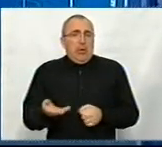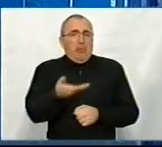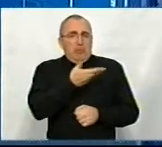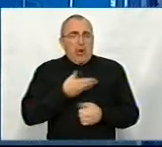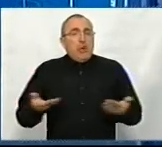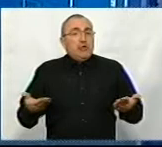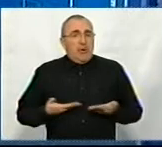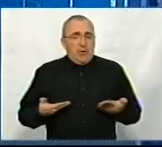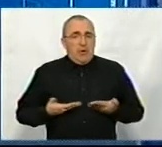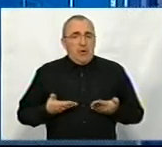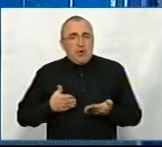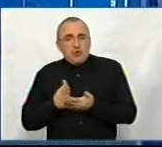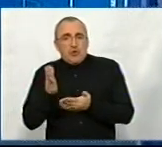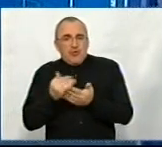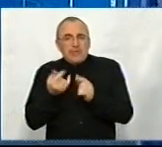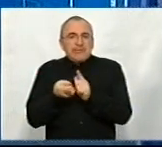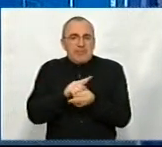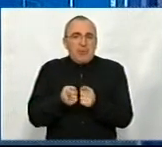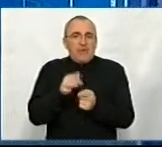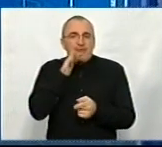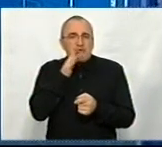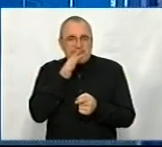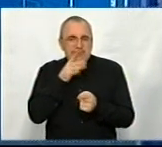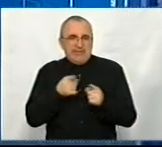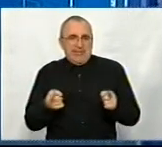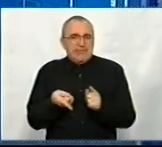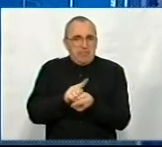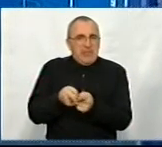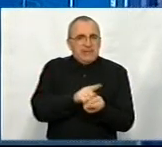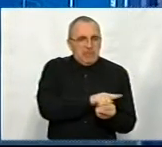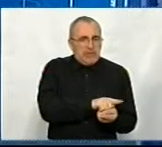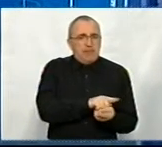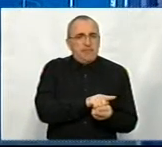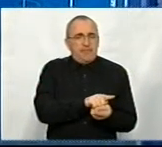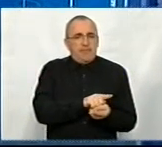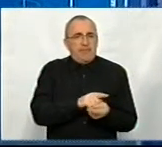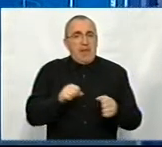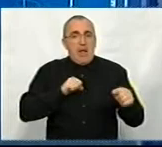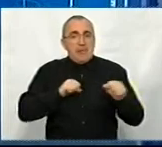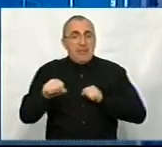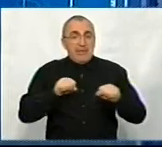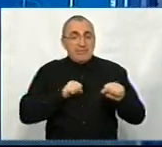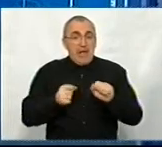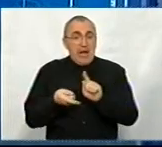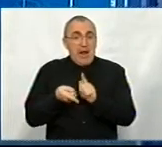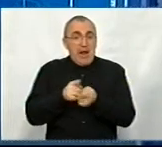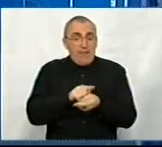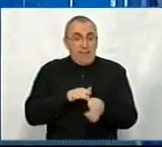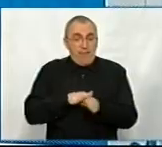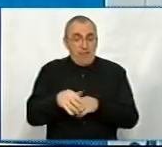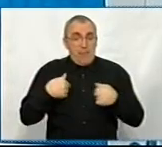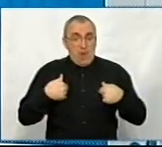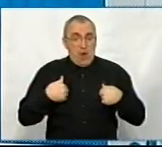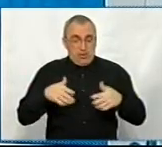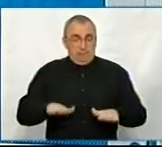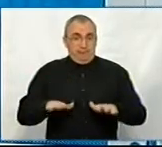живемо в шляхи змін, в часи змін, я вибачаюся, і адміністративна реформа, яка зараз відбувається в нашій країні,